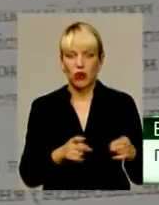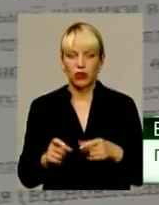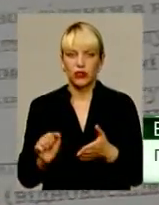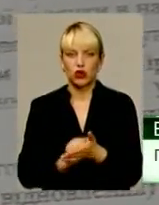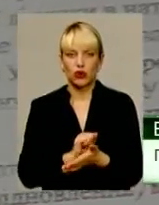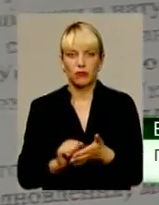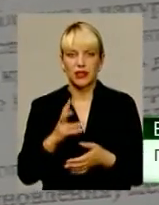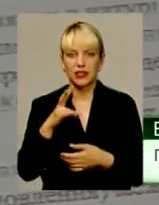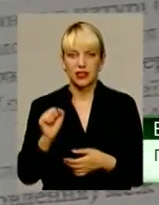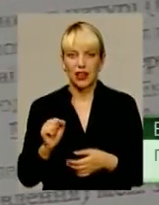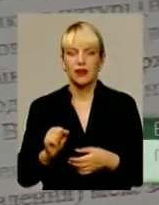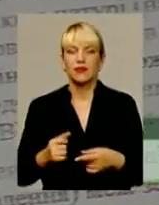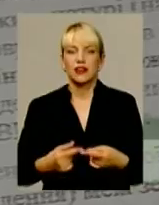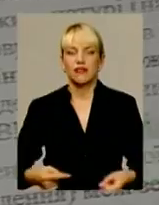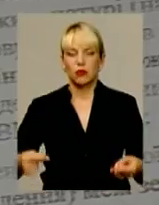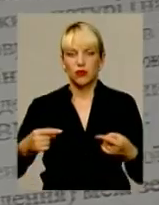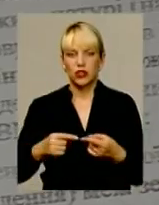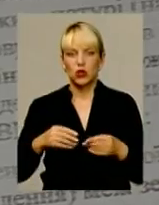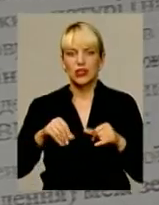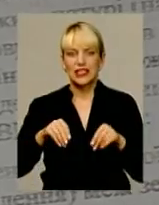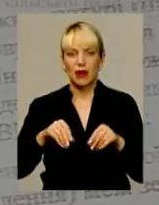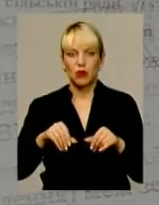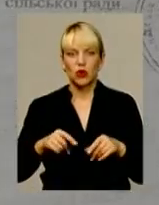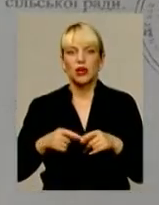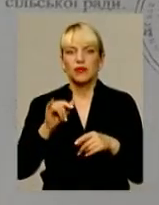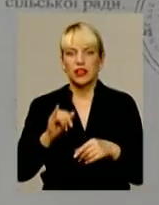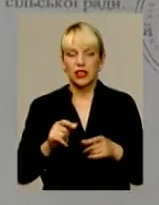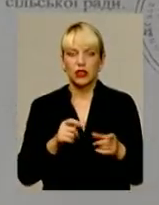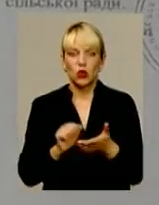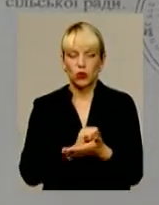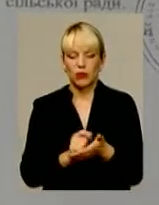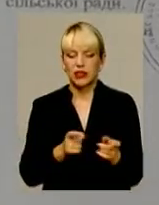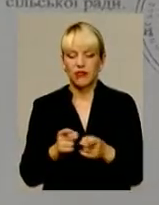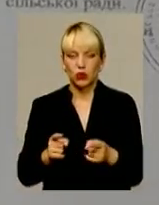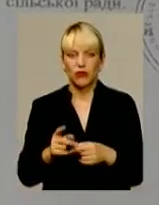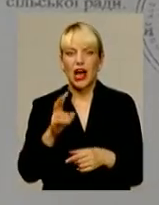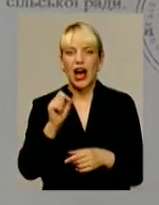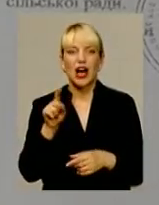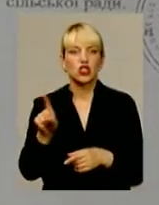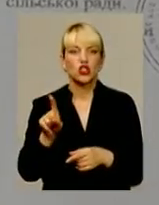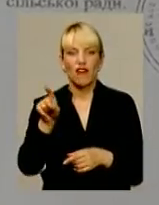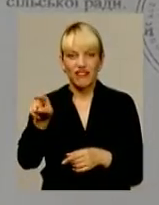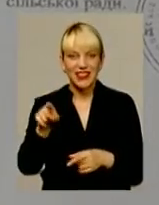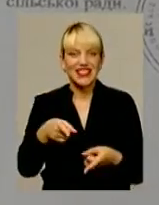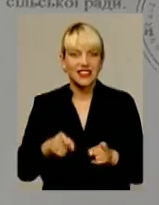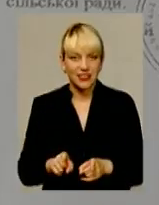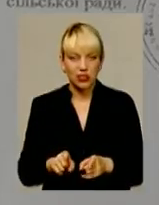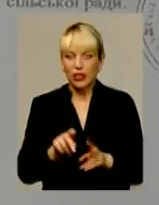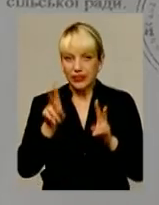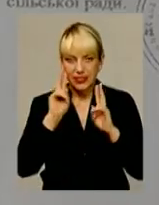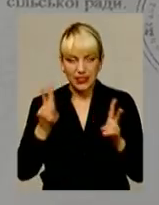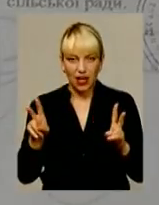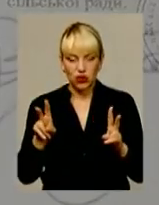документів на відповідну земельну ділянку. Документи він виготовляє, але то, що він дійсно, не